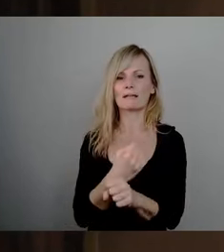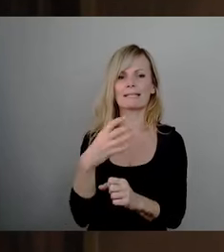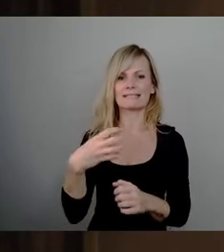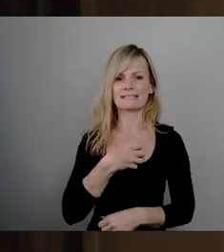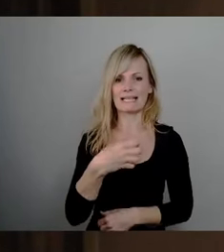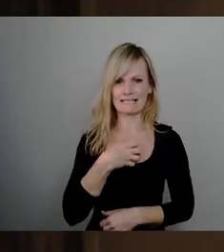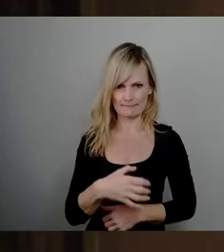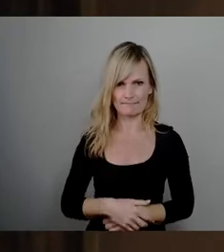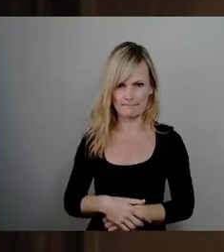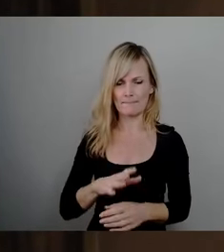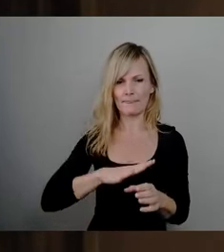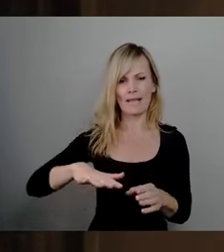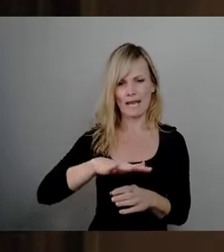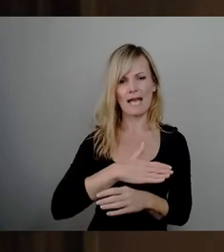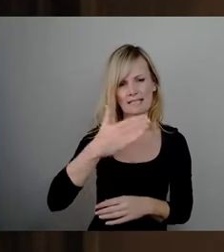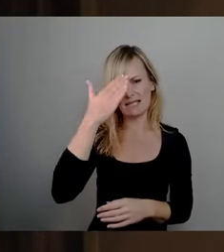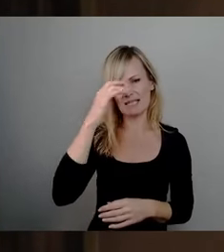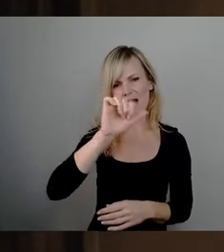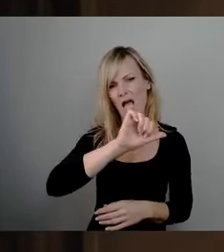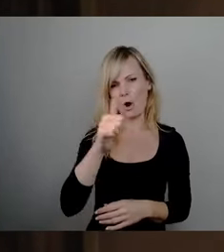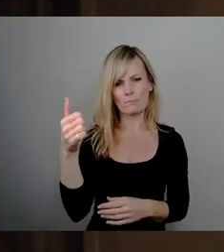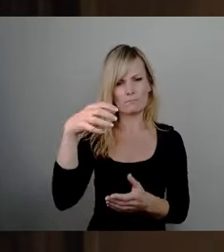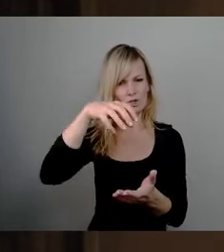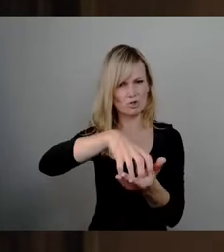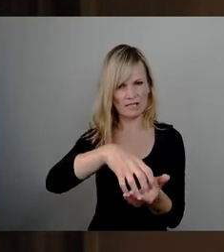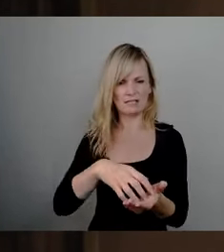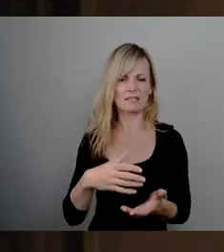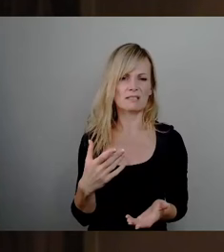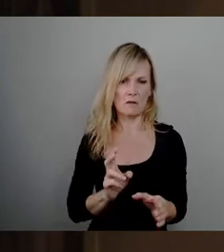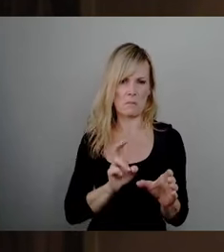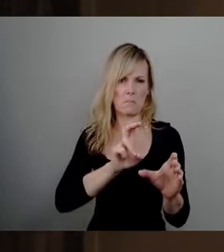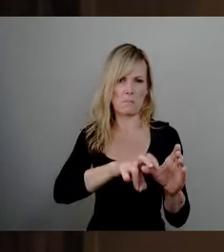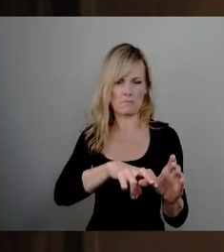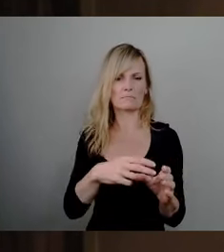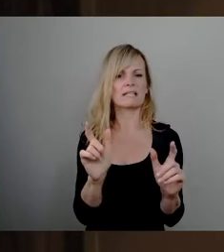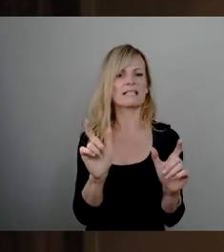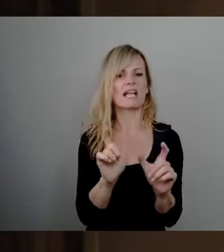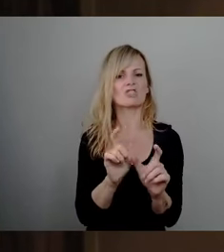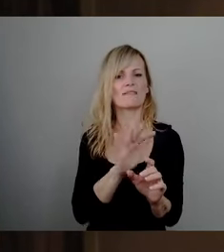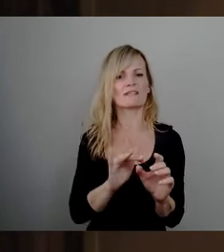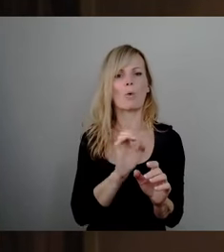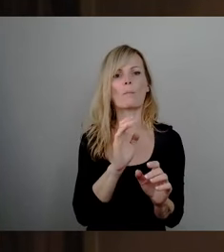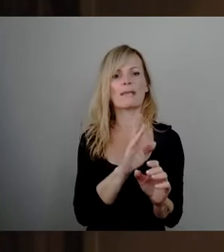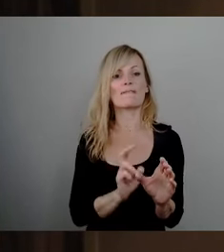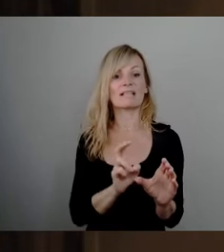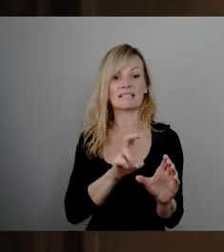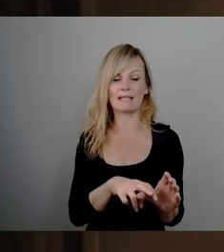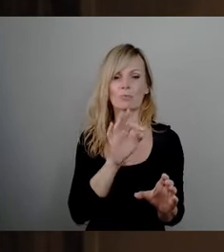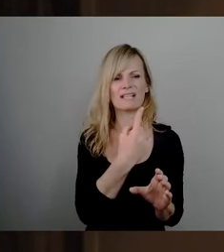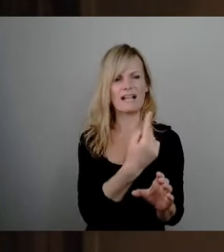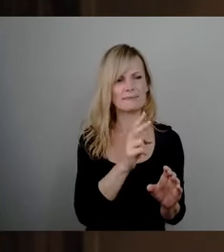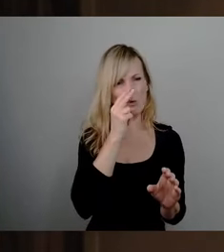ist Gesellschafterin und der OB vertritt uns dort und ich würde gerne wissen, wie er als Aufsichtsratsvorsitzender der TWD